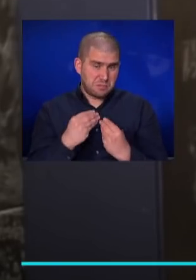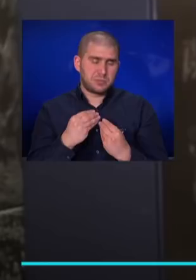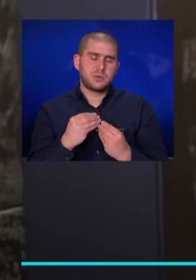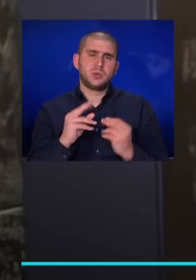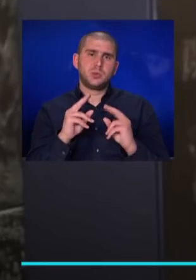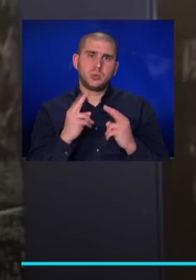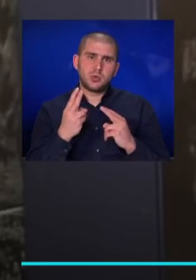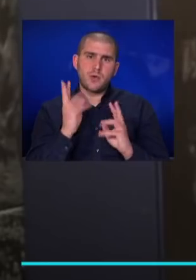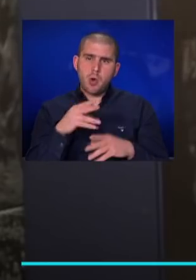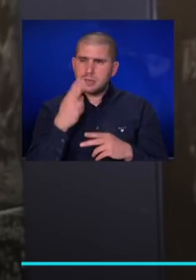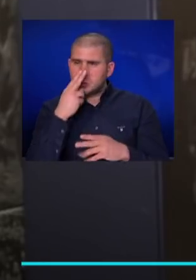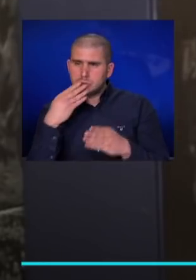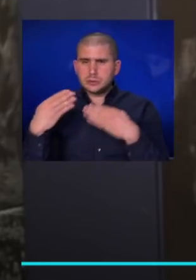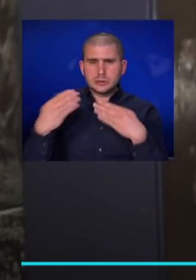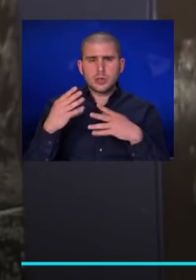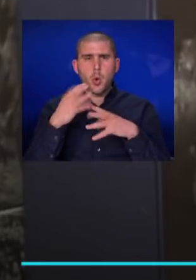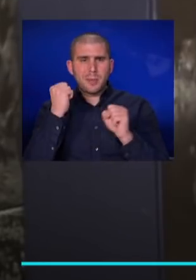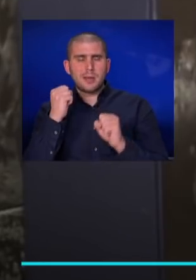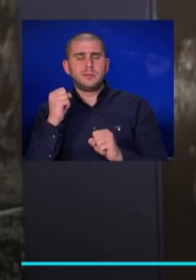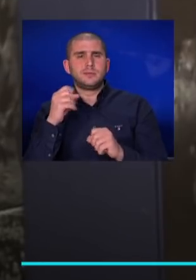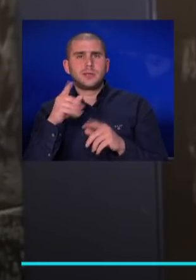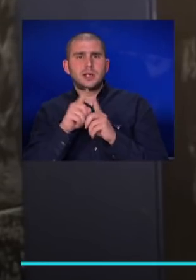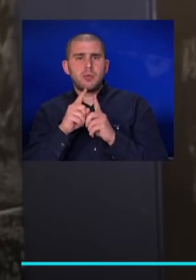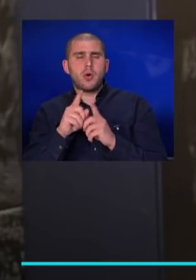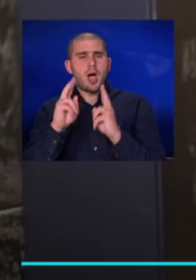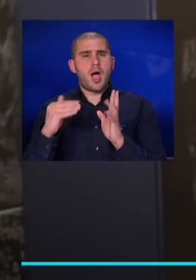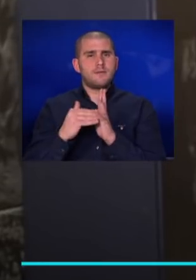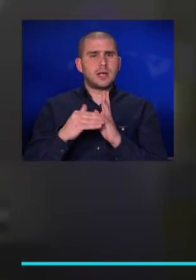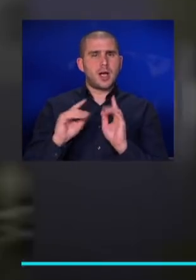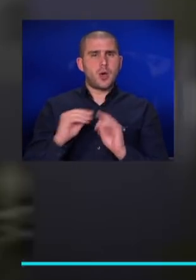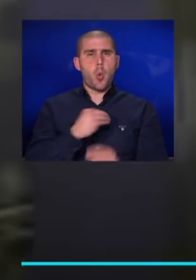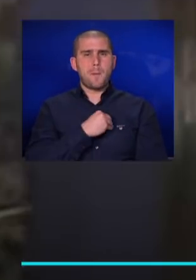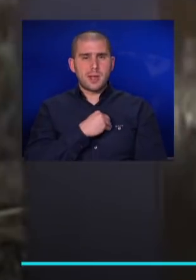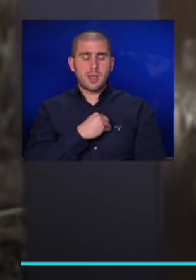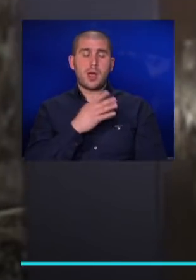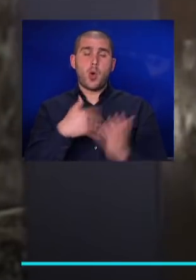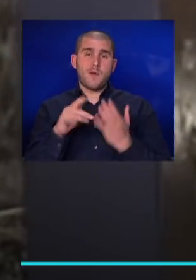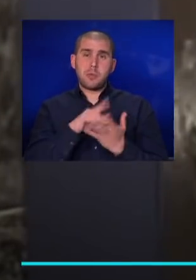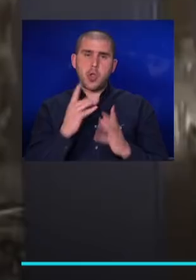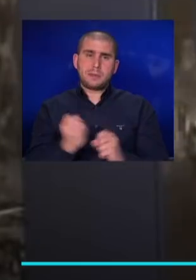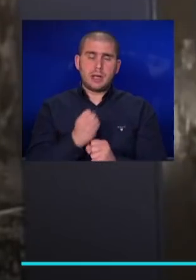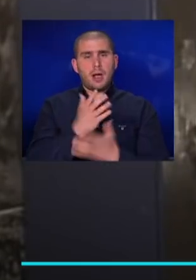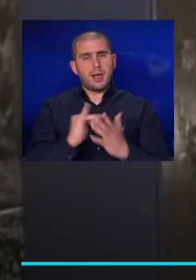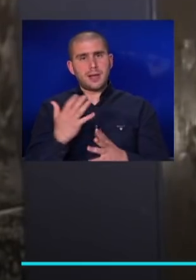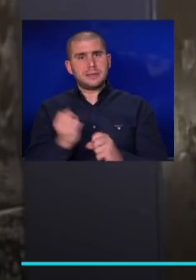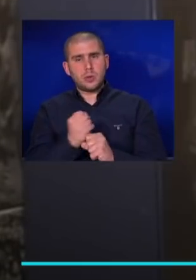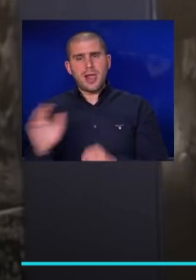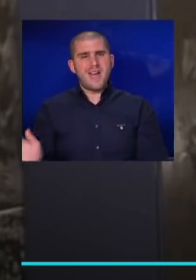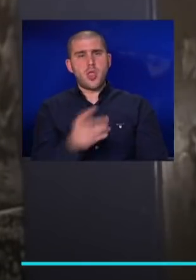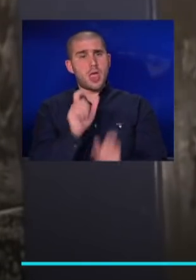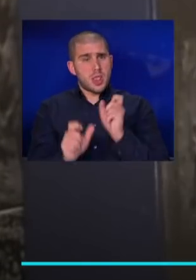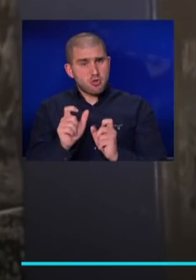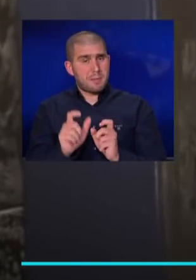מזדרונות הומניטריים בשישה אזורים שלא כל כך צולחים. ברוב המקומות זה לא הולך. בחלק כן מצליחים להתפנות אנשים,